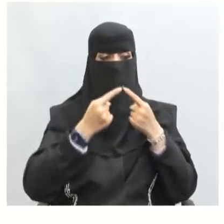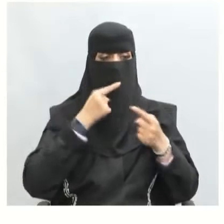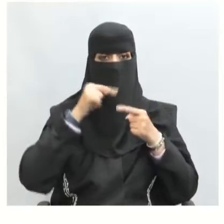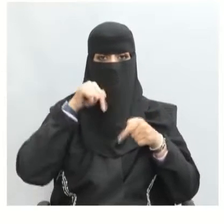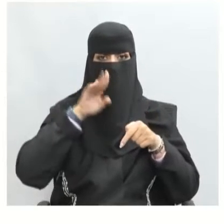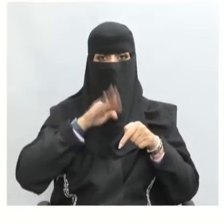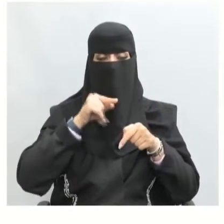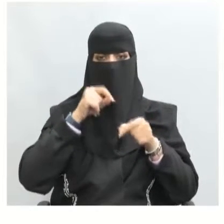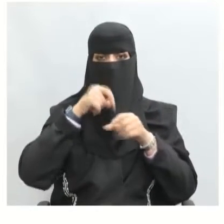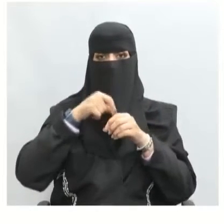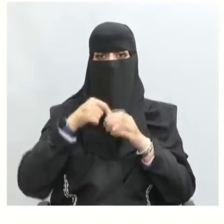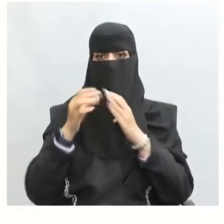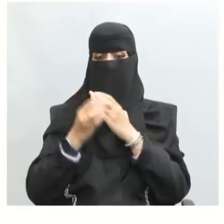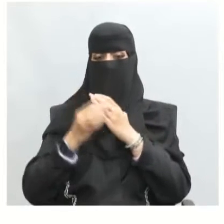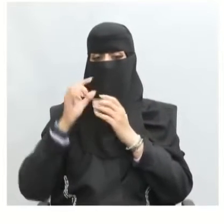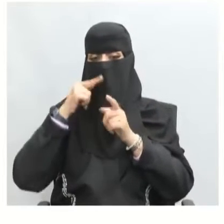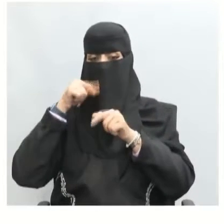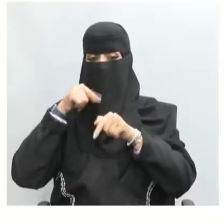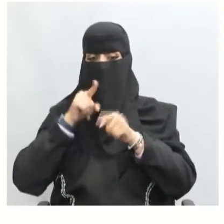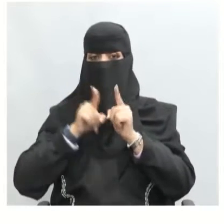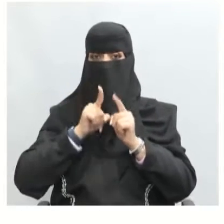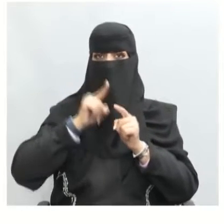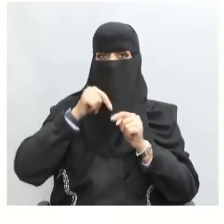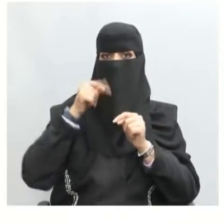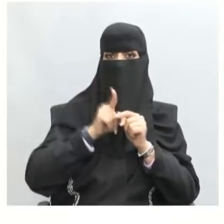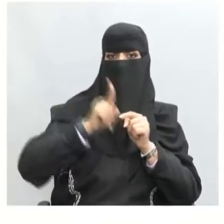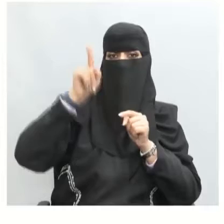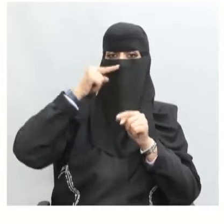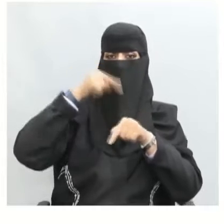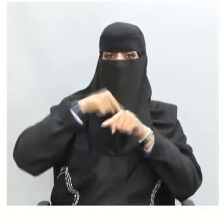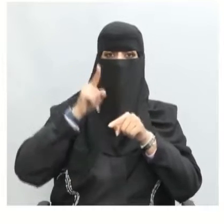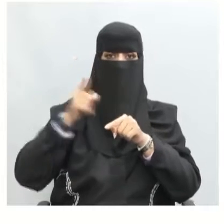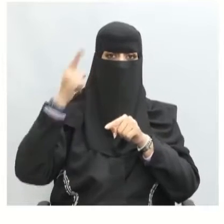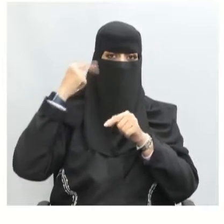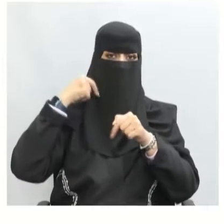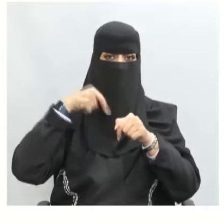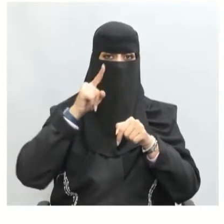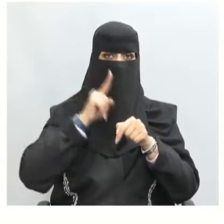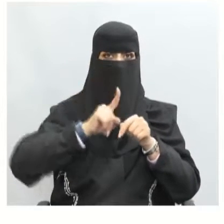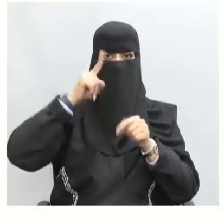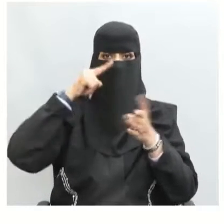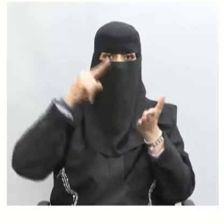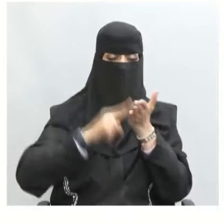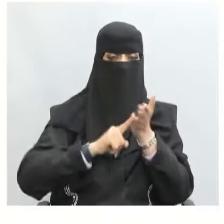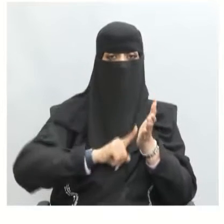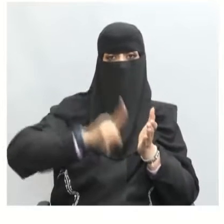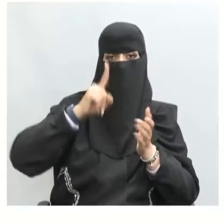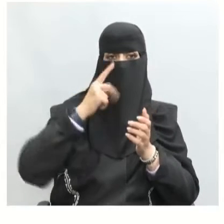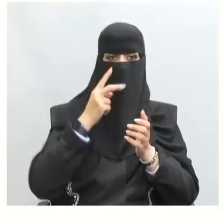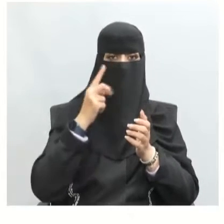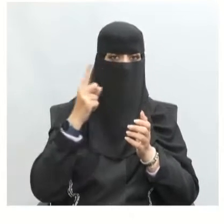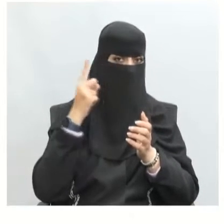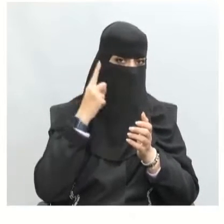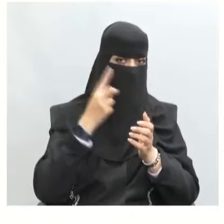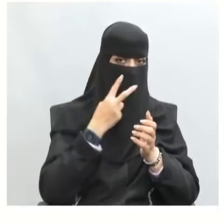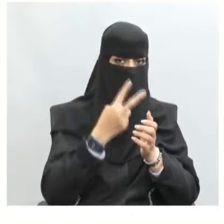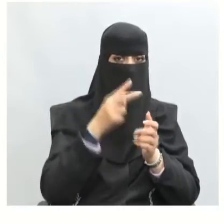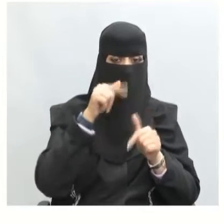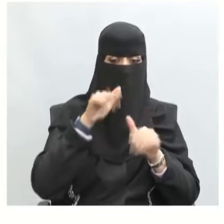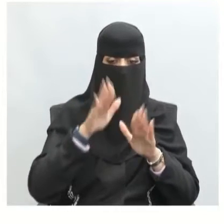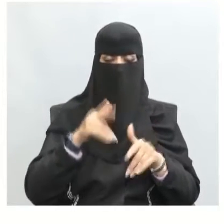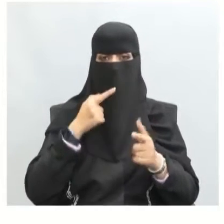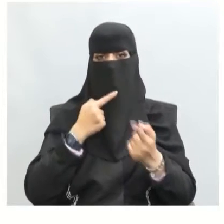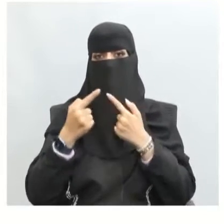يسمع تحاوركما إن الله سميع بصير وردت هذه الآية أيضا في سورة